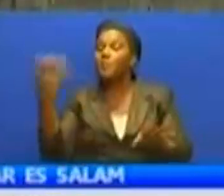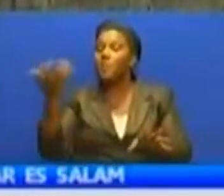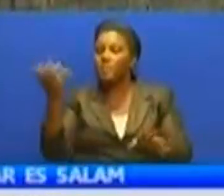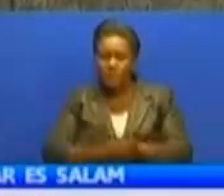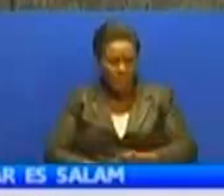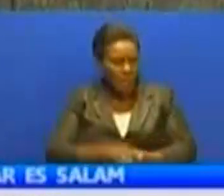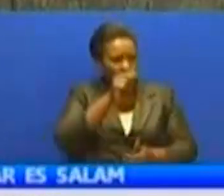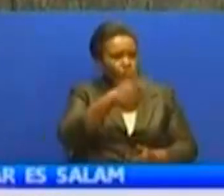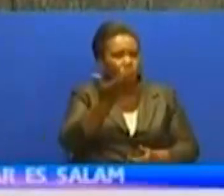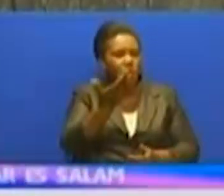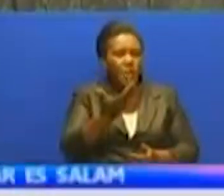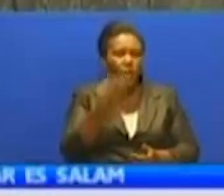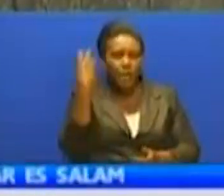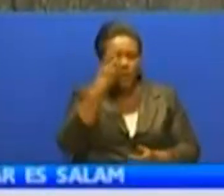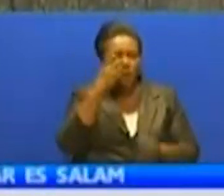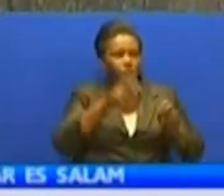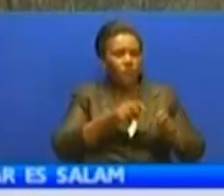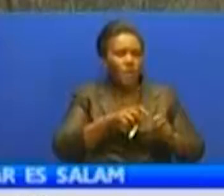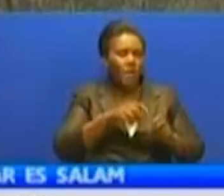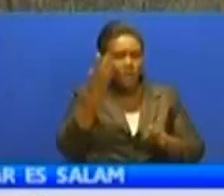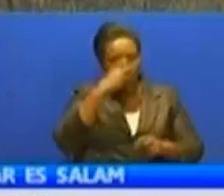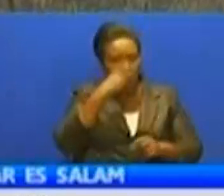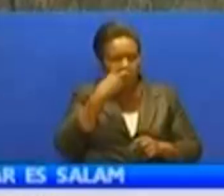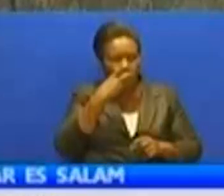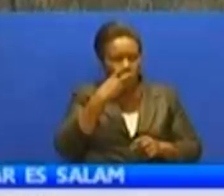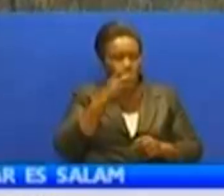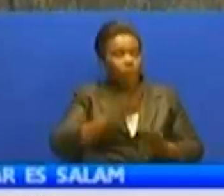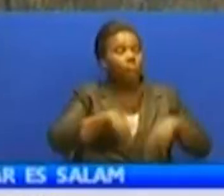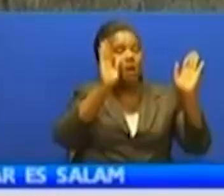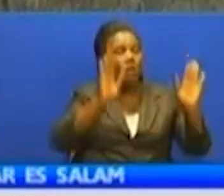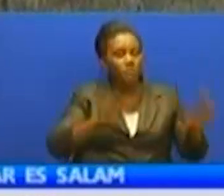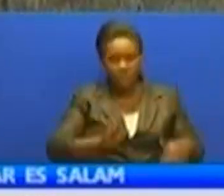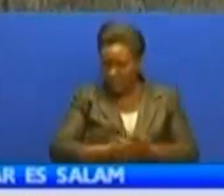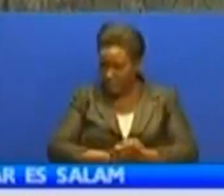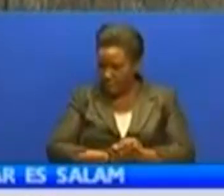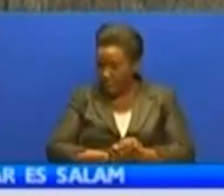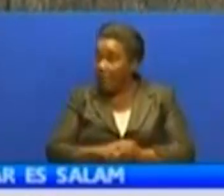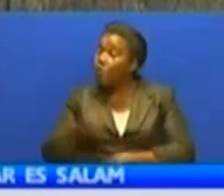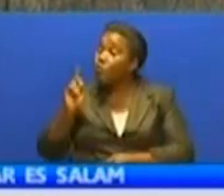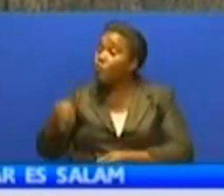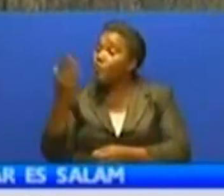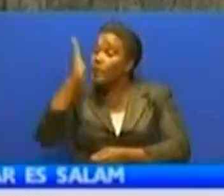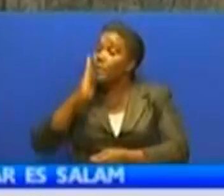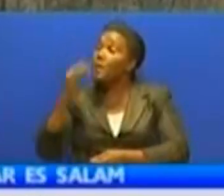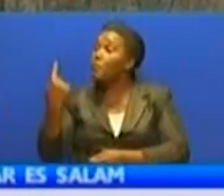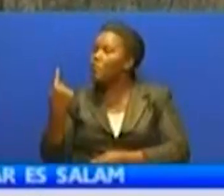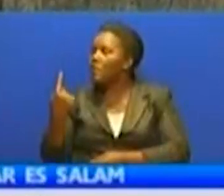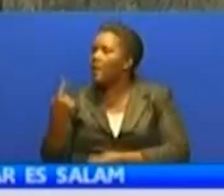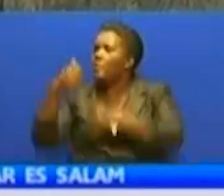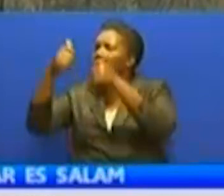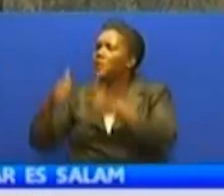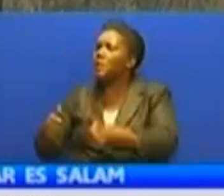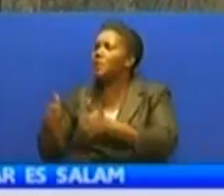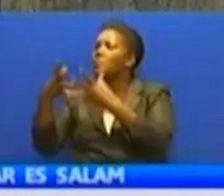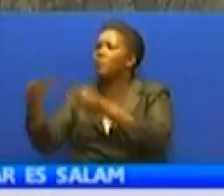Nakina labda katua tarifa, lakini pia mtu natafuta umarufu. Tunasumana yapa hapa chuo. Waliposti kuma mpotea, mpotea, bring back, bring back. Kwa hiyo tukatu mepata